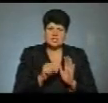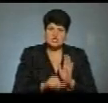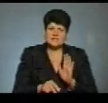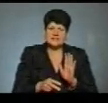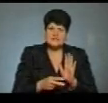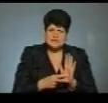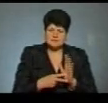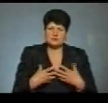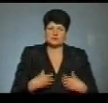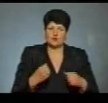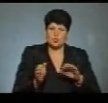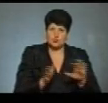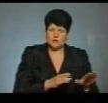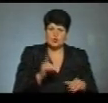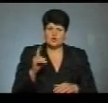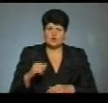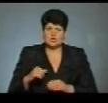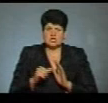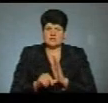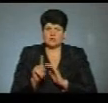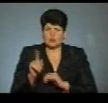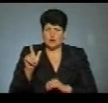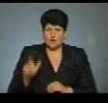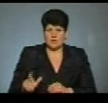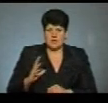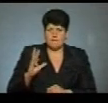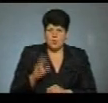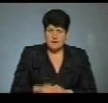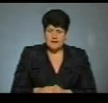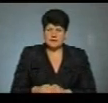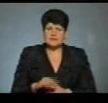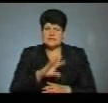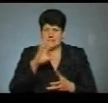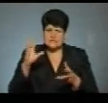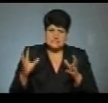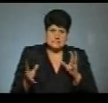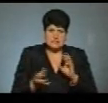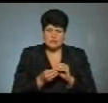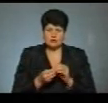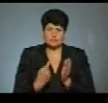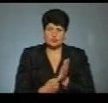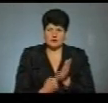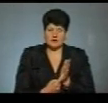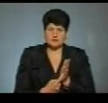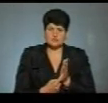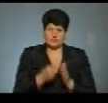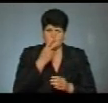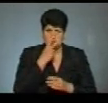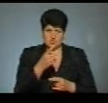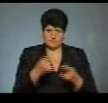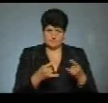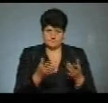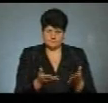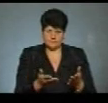пацієнтів одужали, 161 людина померла. Загалом, коронавірус лабораторно підтвердили в таких областях. Їх ви бачите на